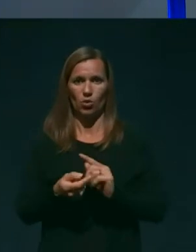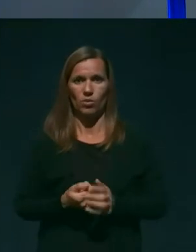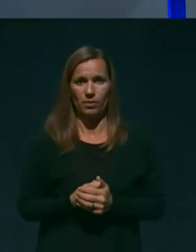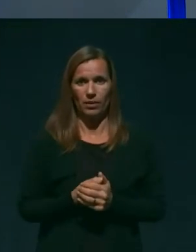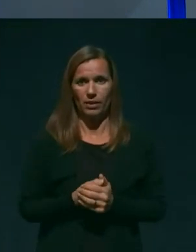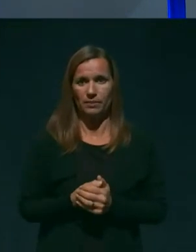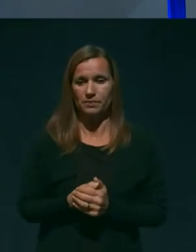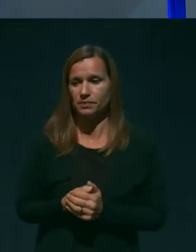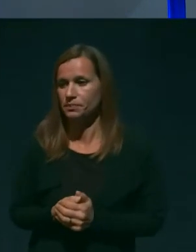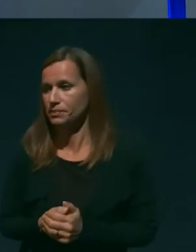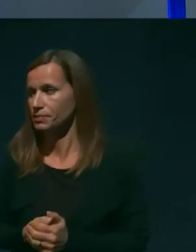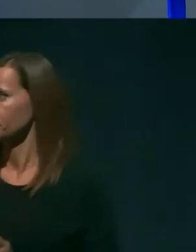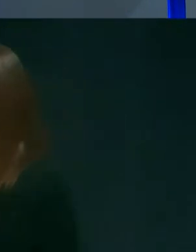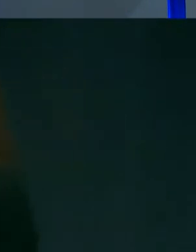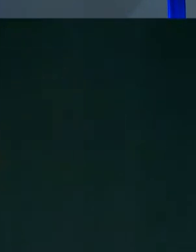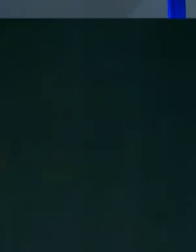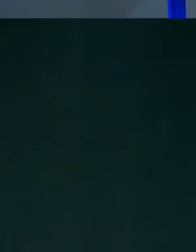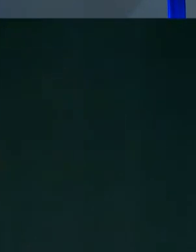dodala nekaj misliti.